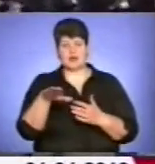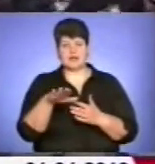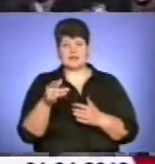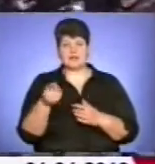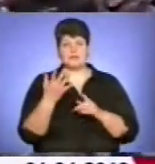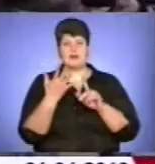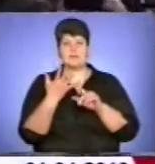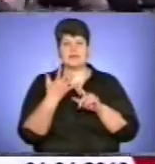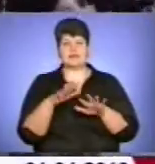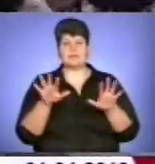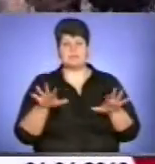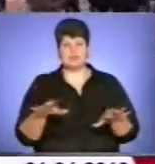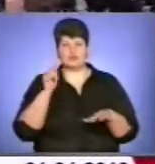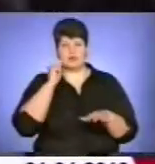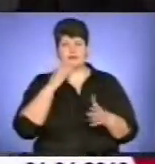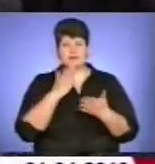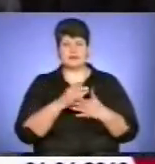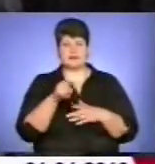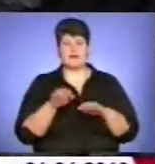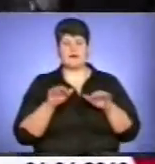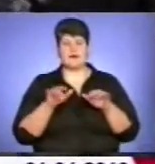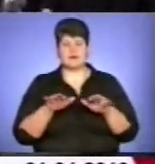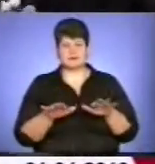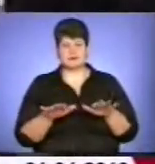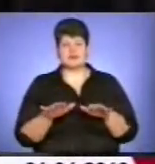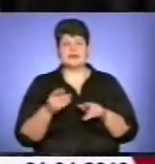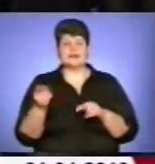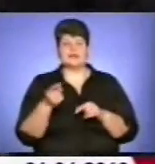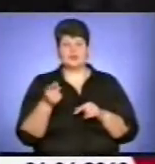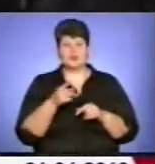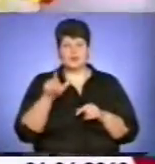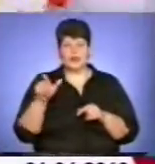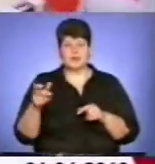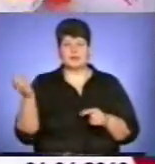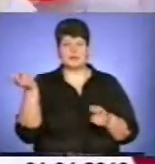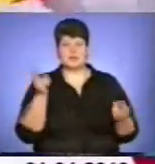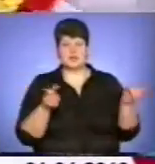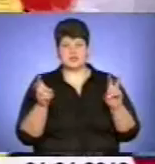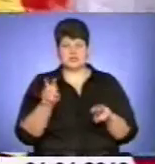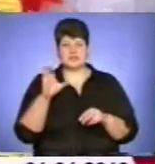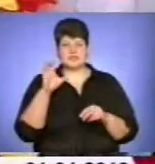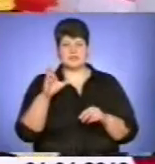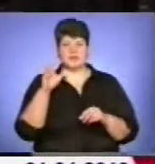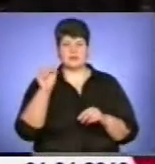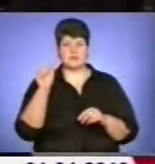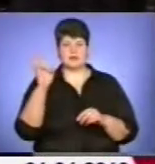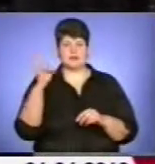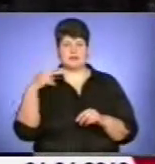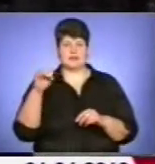'яте місто в Україні, де відбувається така акція. Попри негоду, тернополяни зійшлися на мітинг біля пам'ятника Степану Бандері.